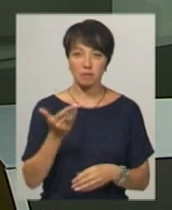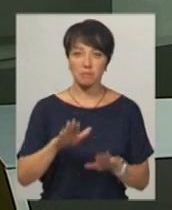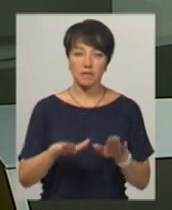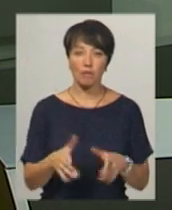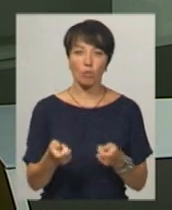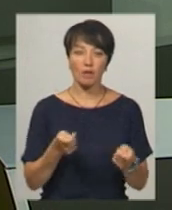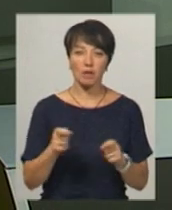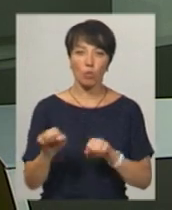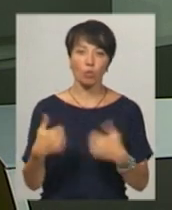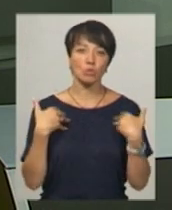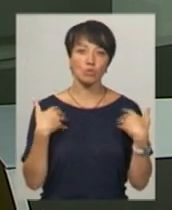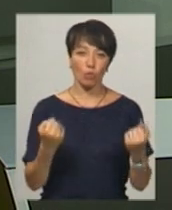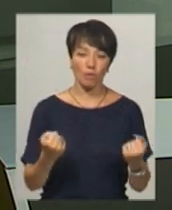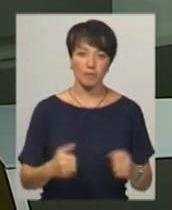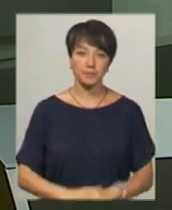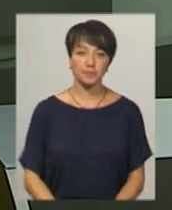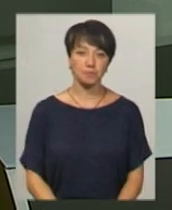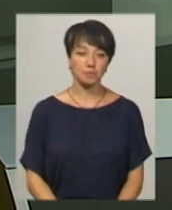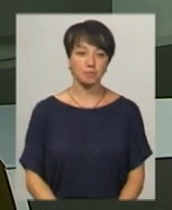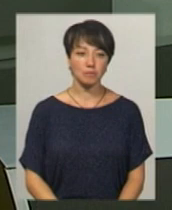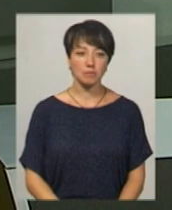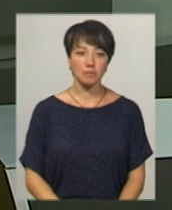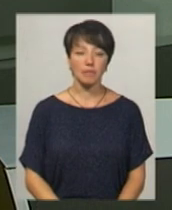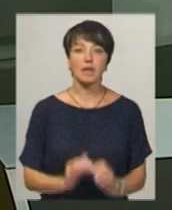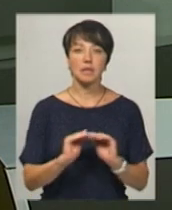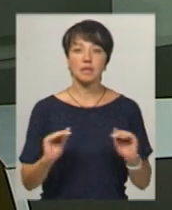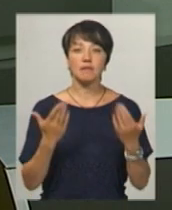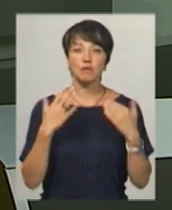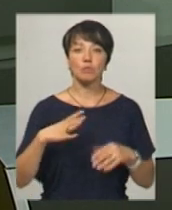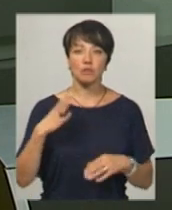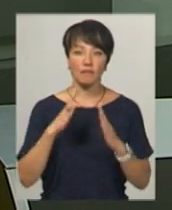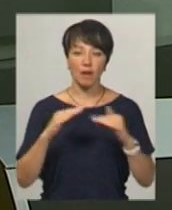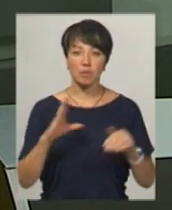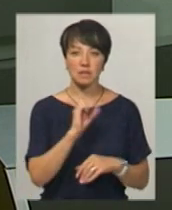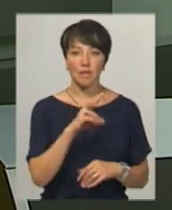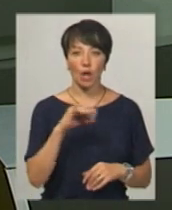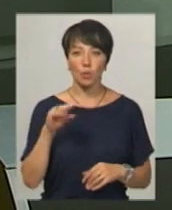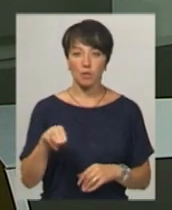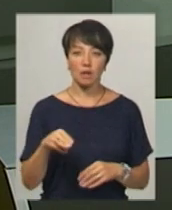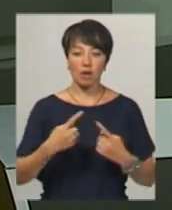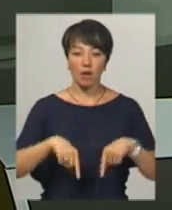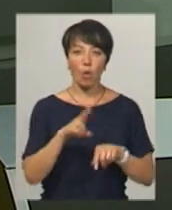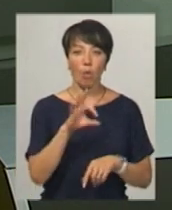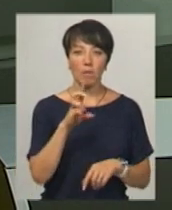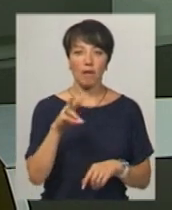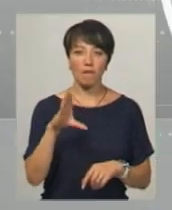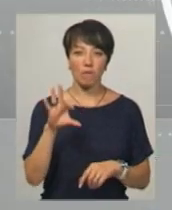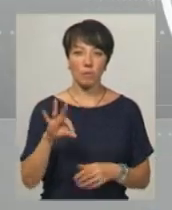місцевого управління охорони здоров'я Ангеліна Кріхелі. Діти відпочивали у таборі «Салют» у зоні відпочинку Коблеве.